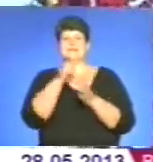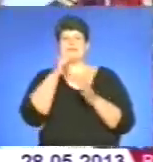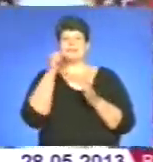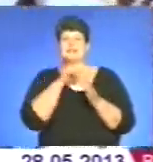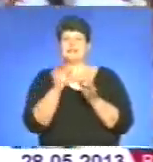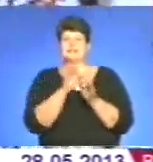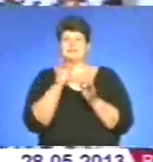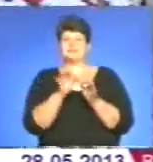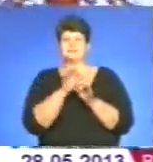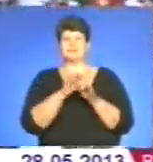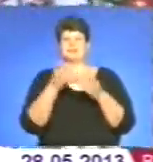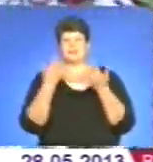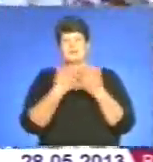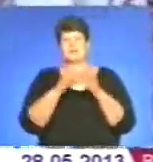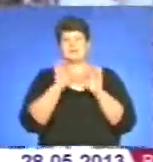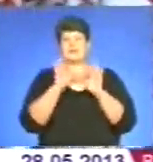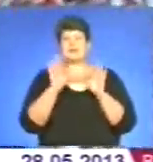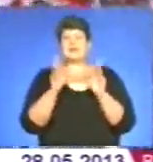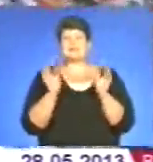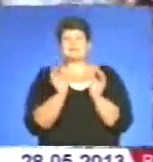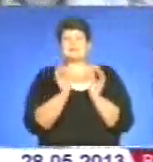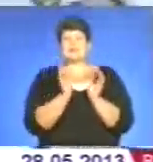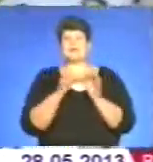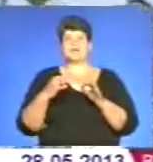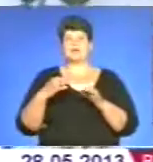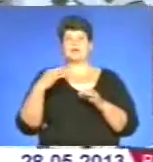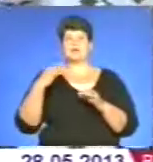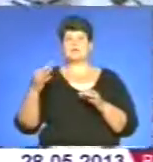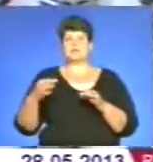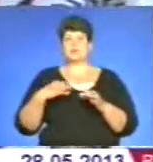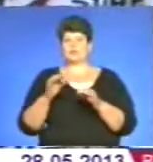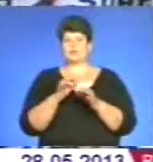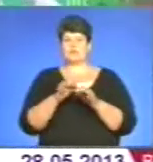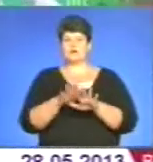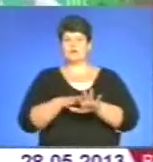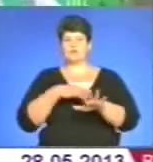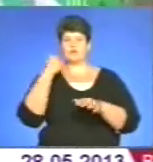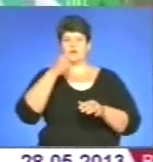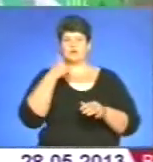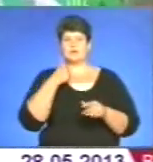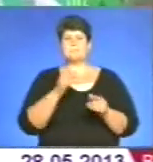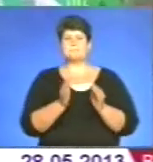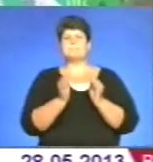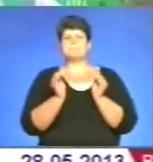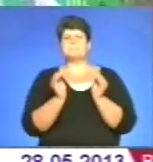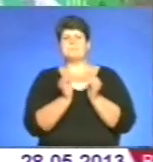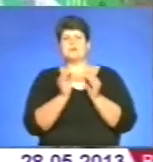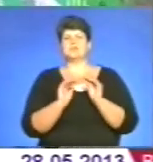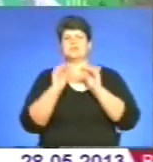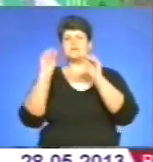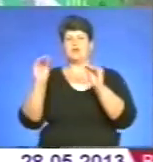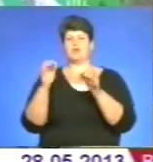таємницями, як-от, наприклад, зберегти вишиту сорочку на довгі роки. Менше його виставляю на сонце.